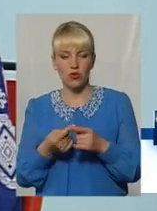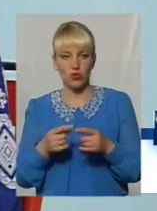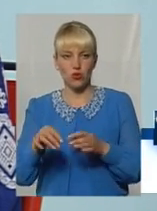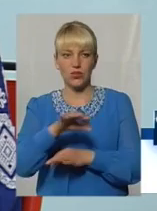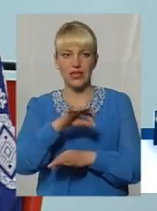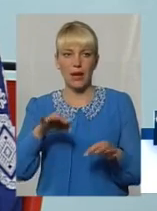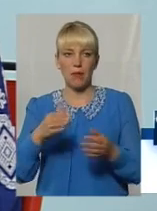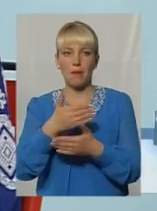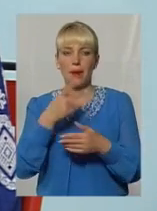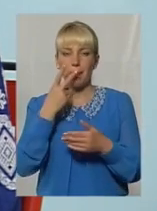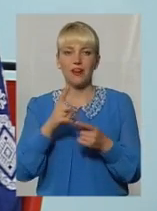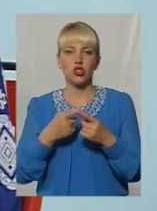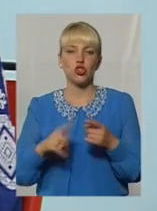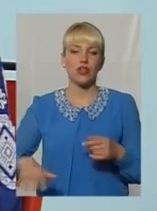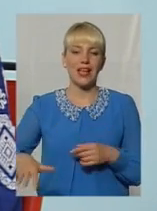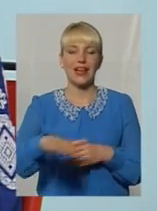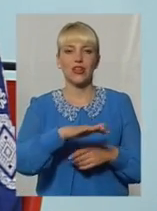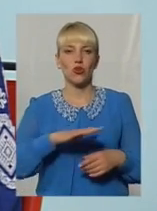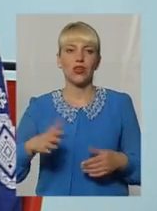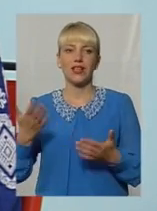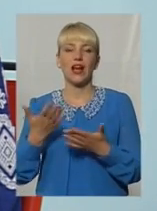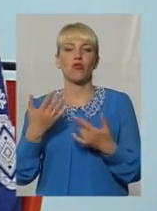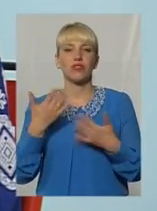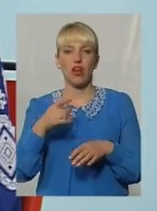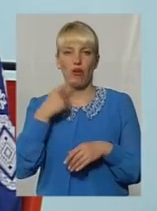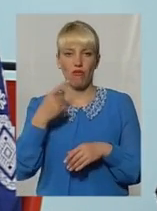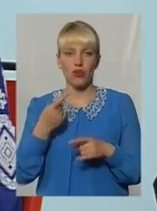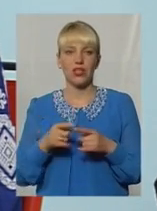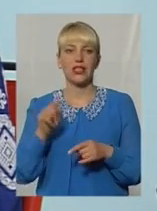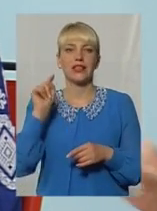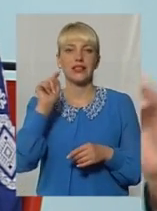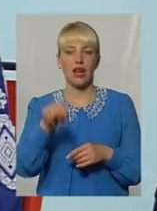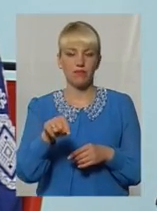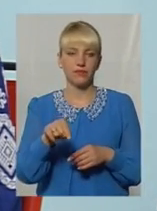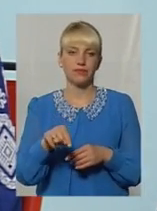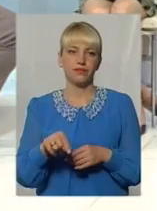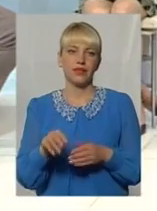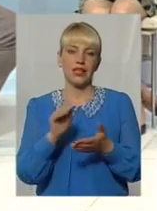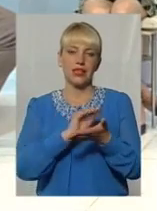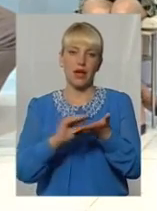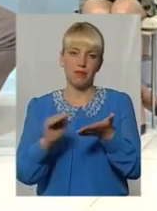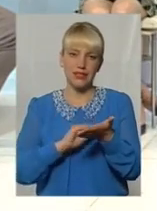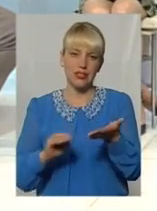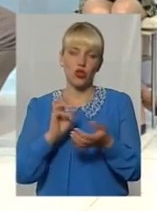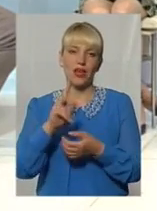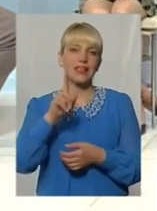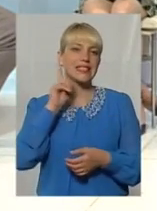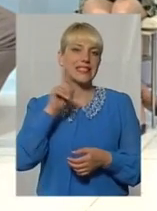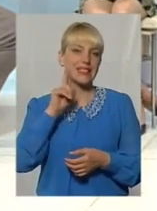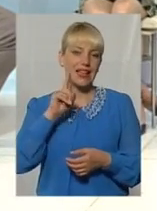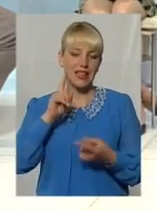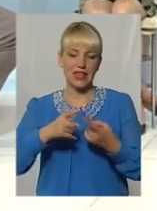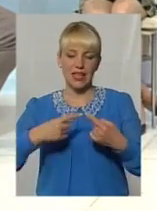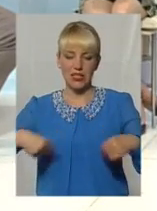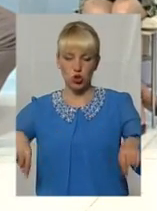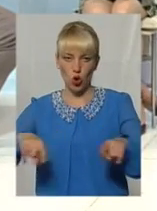бачили, що територія, яка вже сьогодні зазначалась, вона там позначена як зелена зона. Сьогодні ми реально